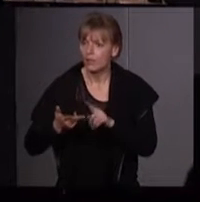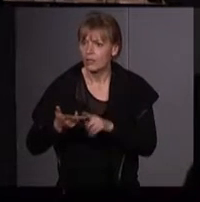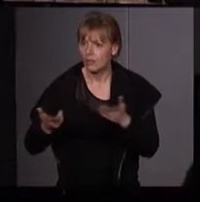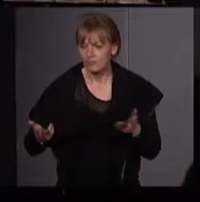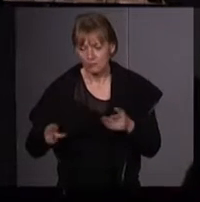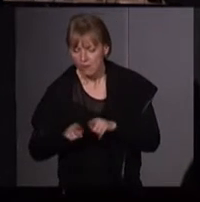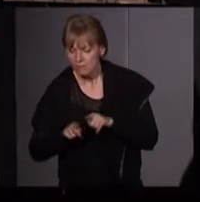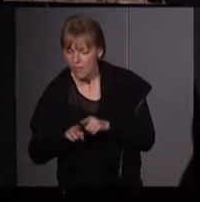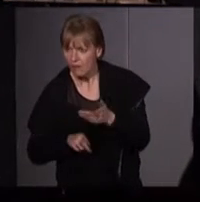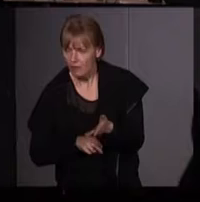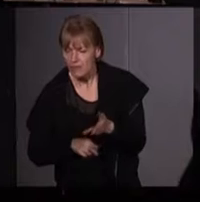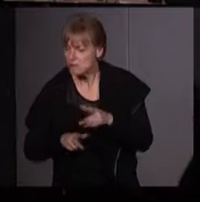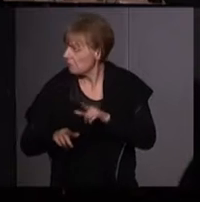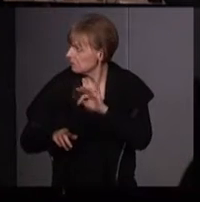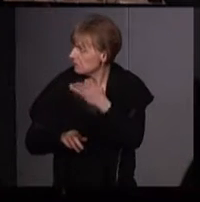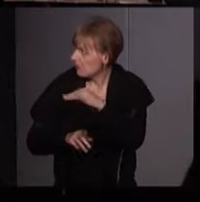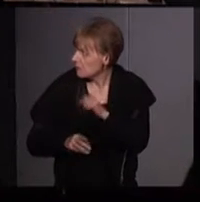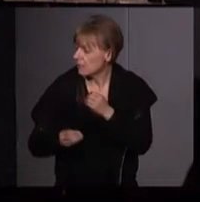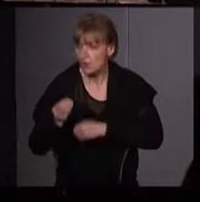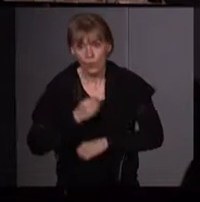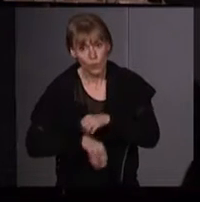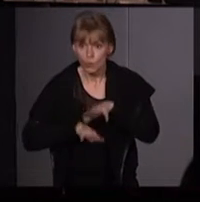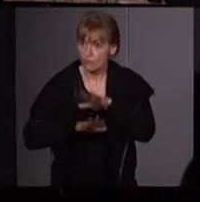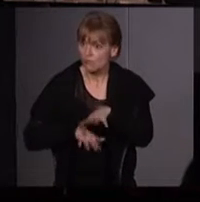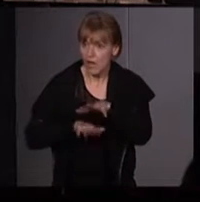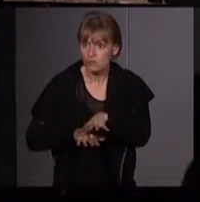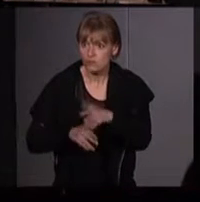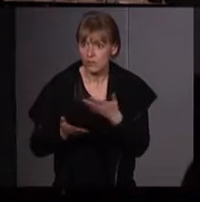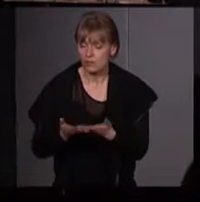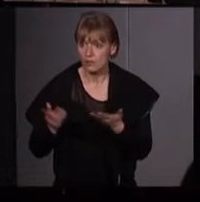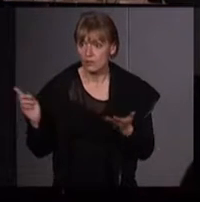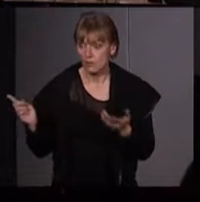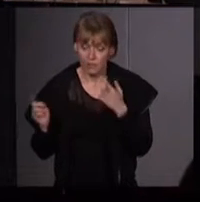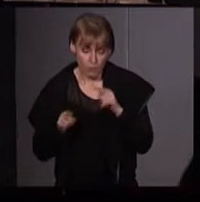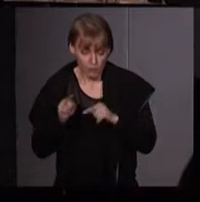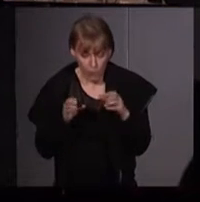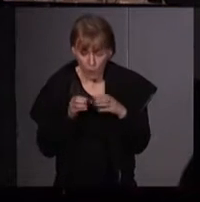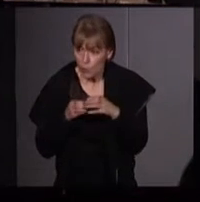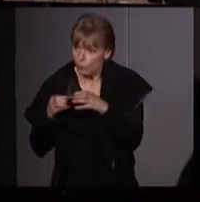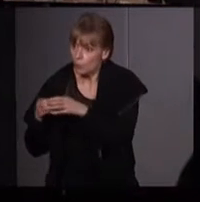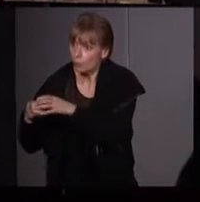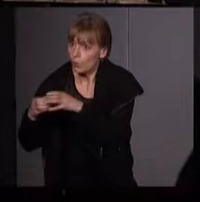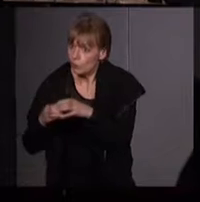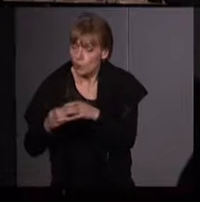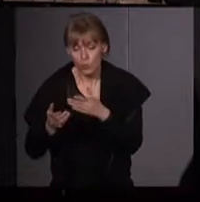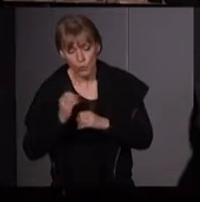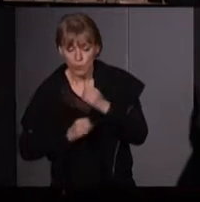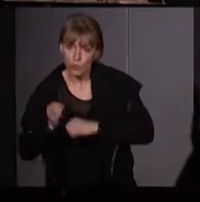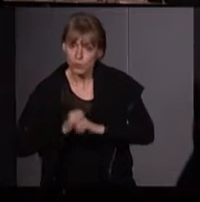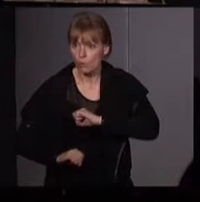appelaient des die-ins, elles organisaient aussi des marches, et donc ça, ça pouvait se faire en petits groupes, et des performances